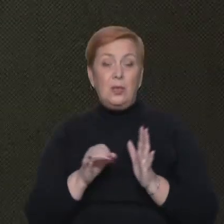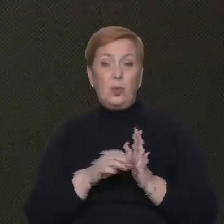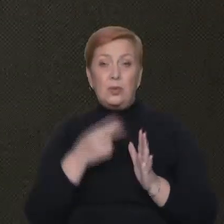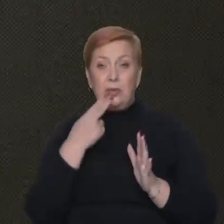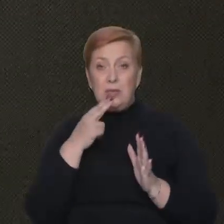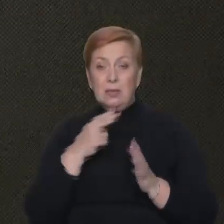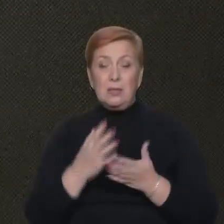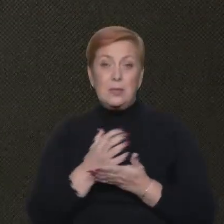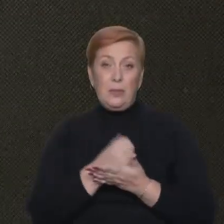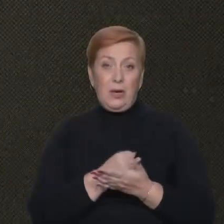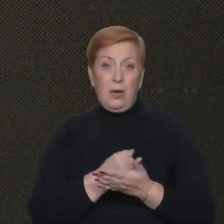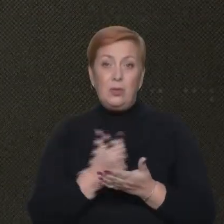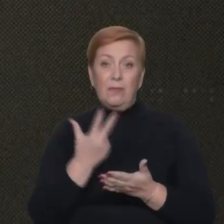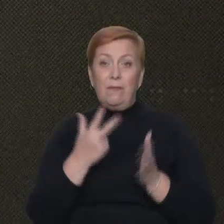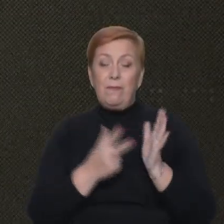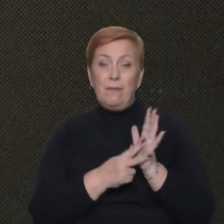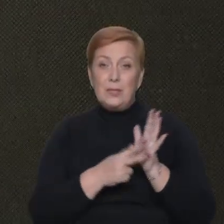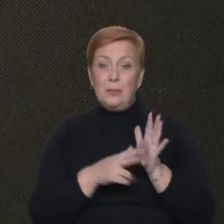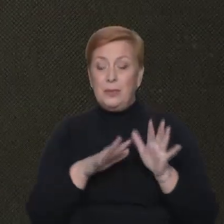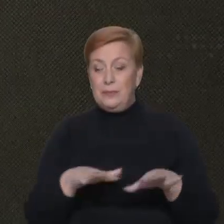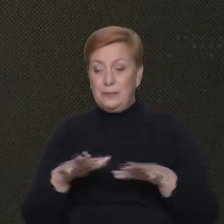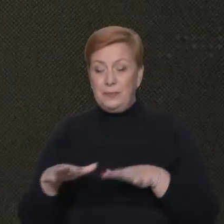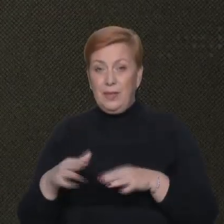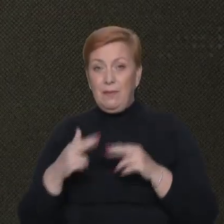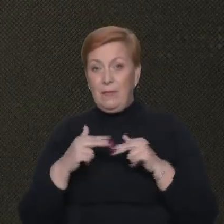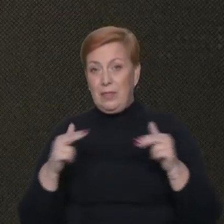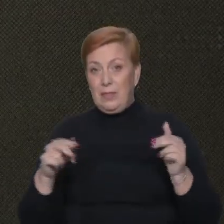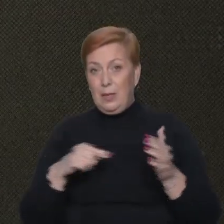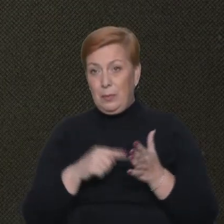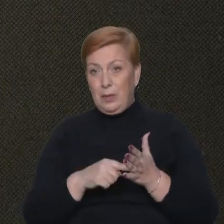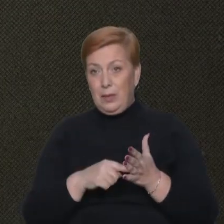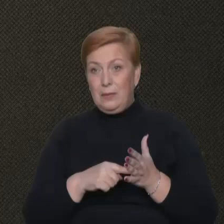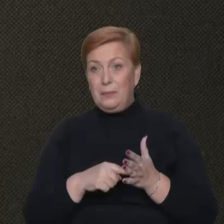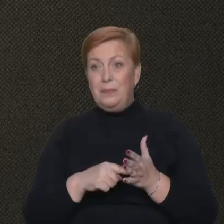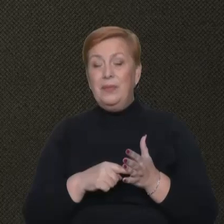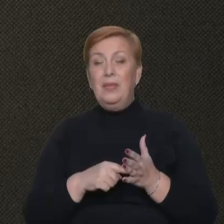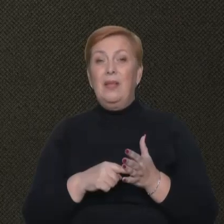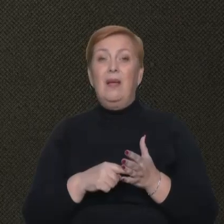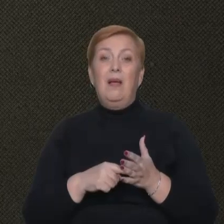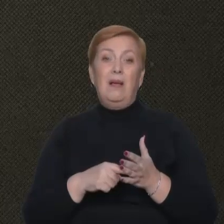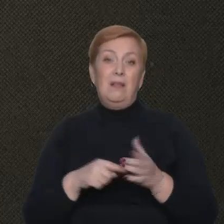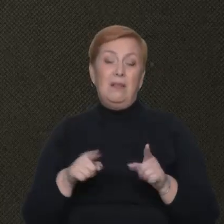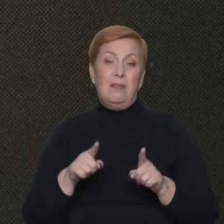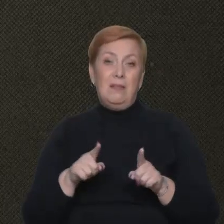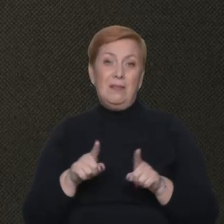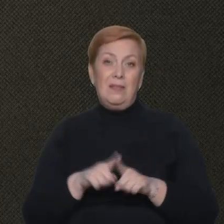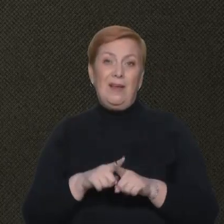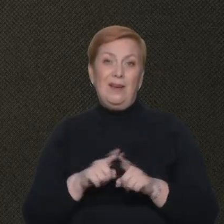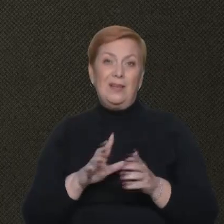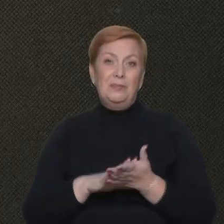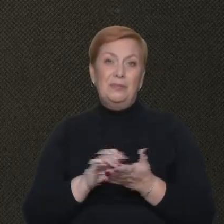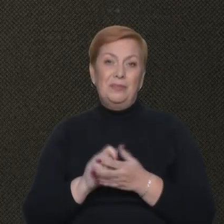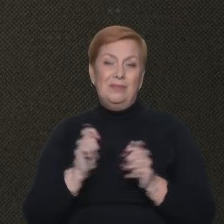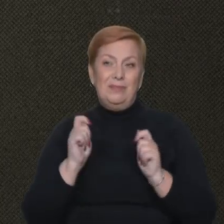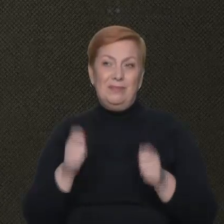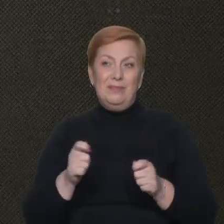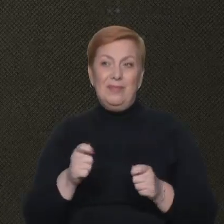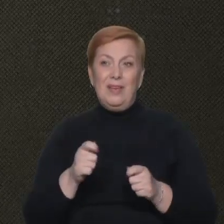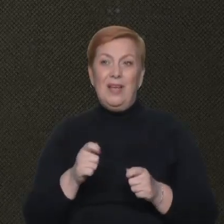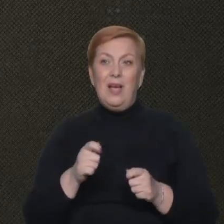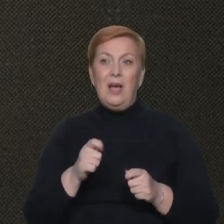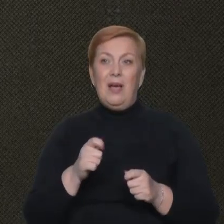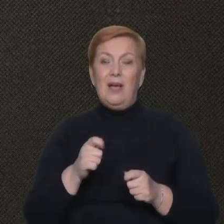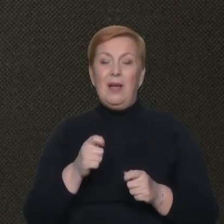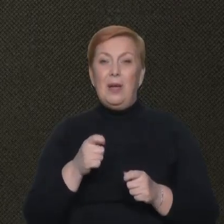пунктах прийому в Дніпрі. За 100 з даних пристроїв можна отримати так званий послів помсти, каже Азар Мамедов. На одному зі